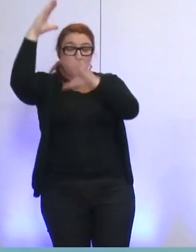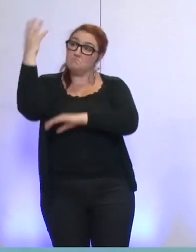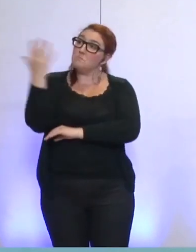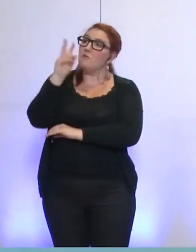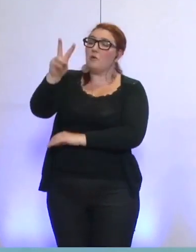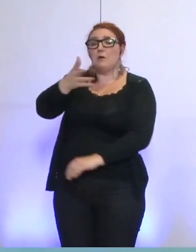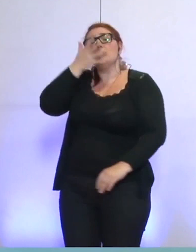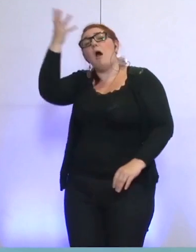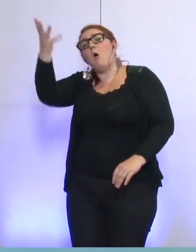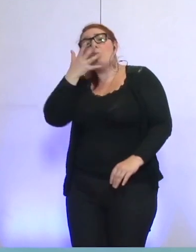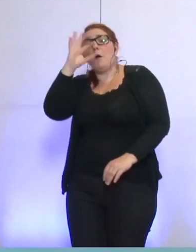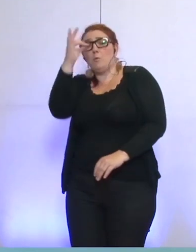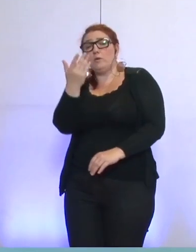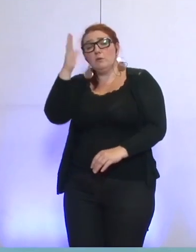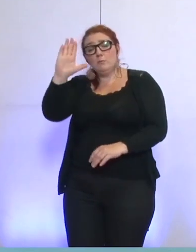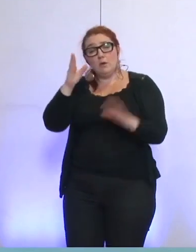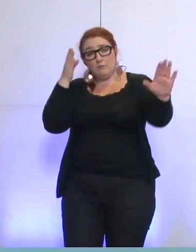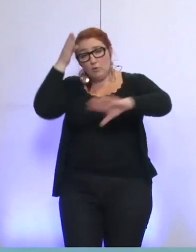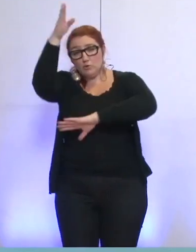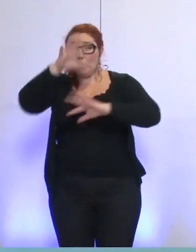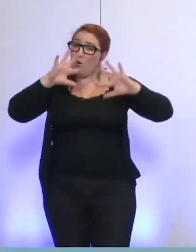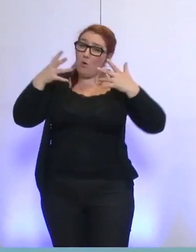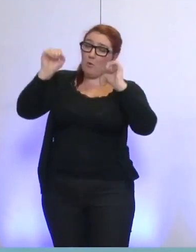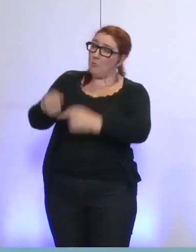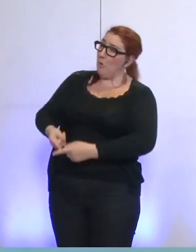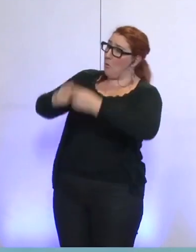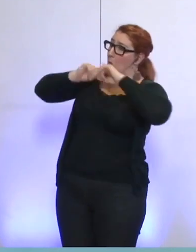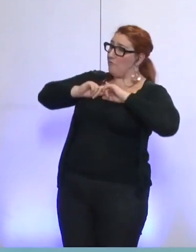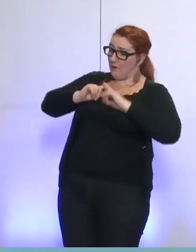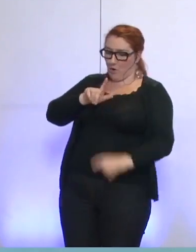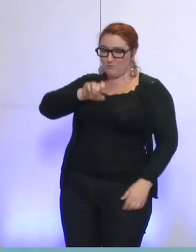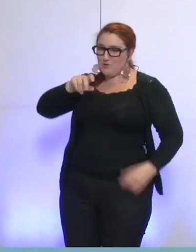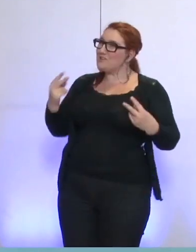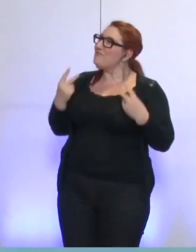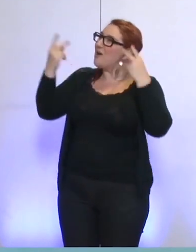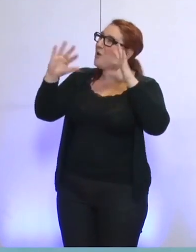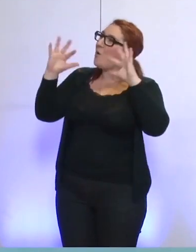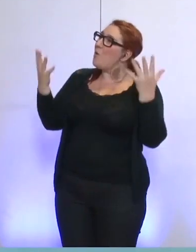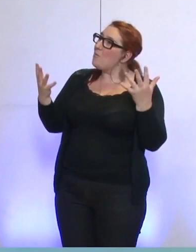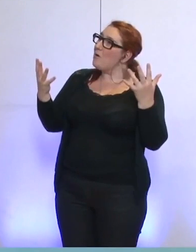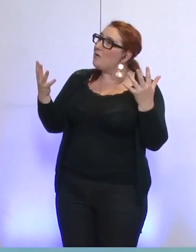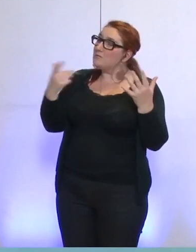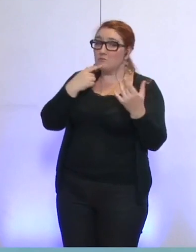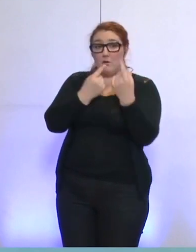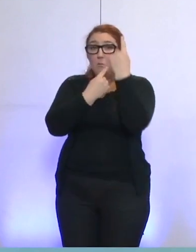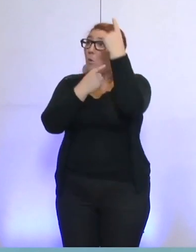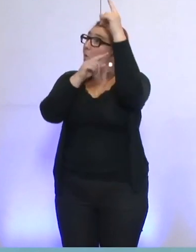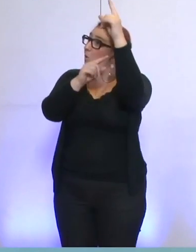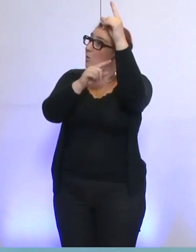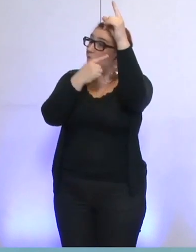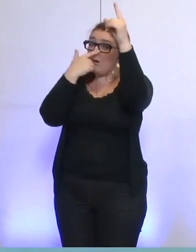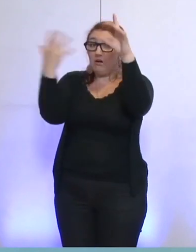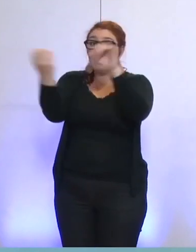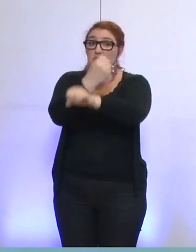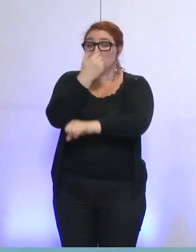paroles, comment allez-vous nous convaincre que vous tenez à GEG en maintenant un recours que, s'il aboutit, ne pourra être que destructeur pour